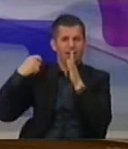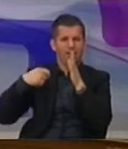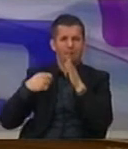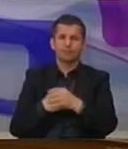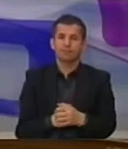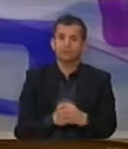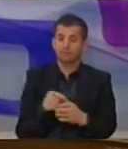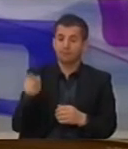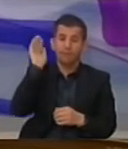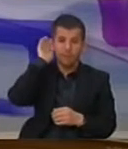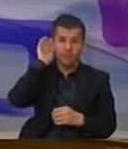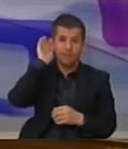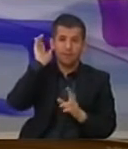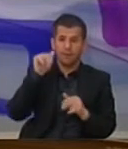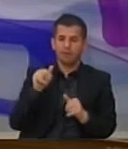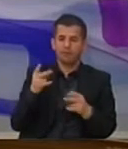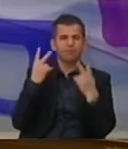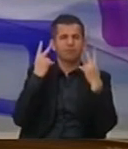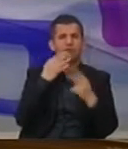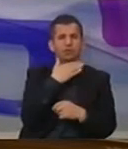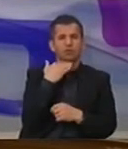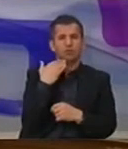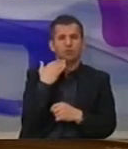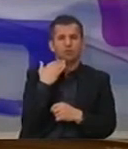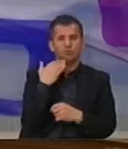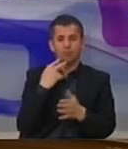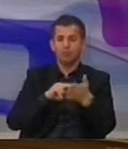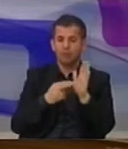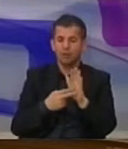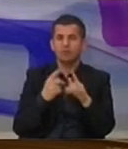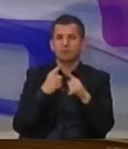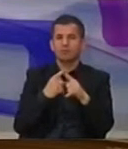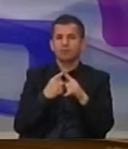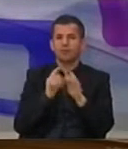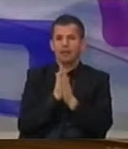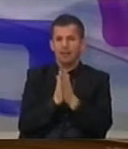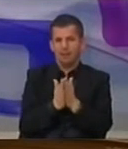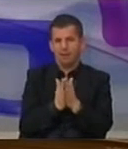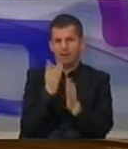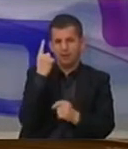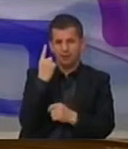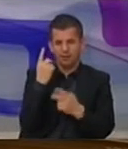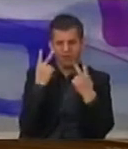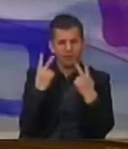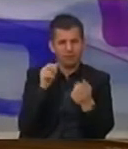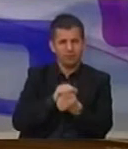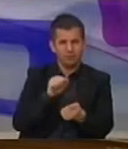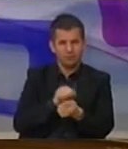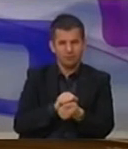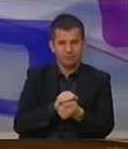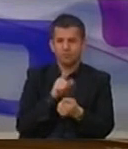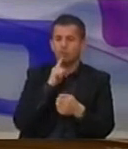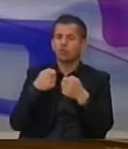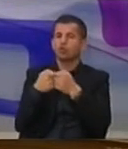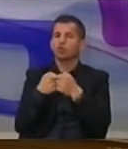Ministria dhët i kushtoj një rëndësit veçantë politikave dhe qarkullimit të librit, po ashtu dhët bështes bëtu si të